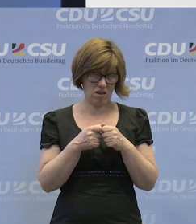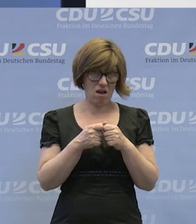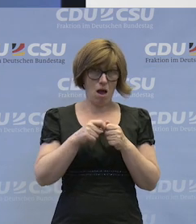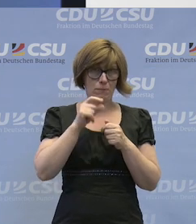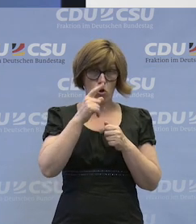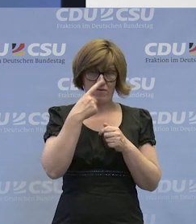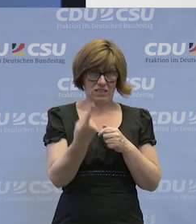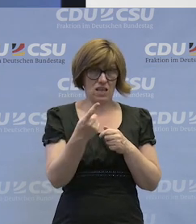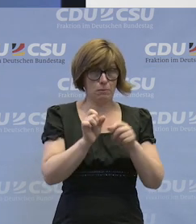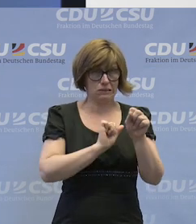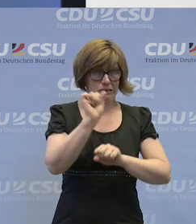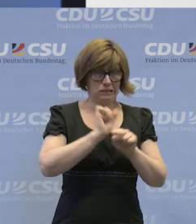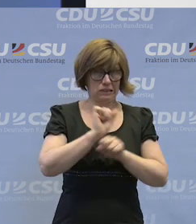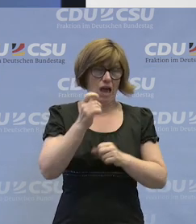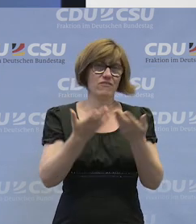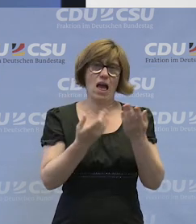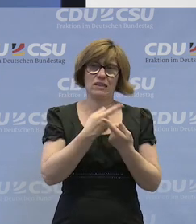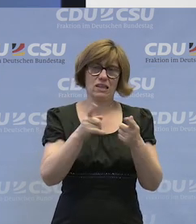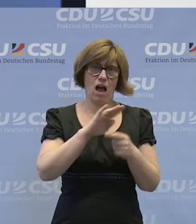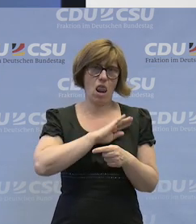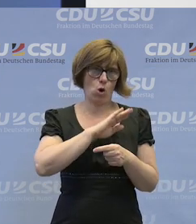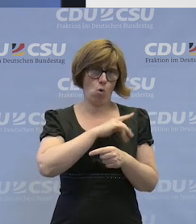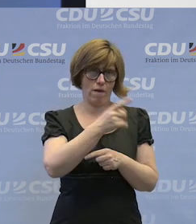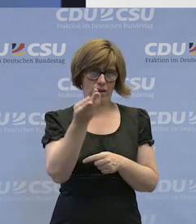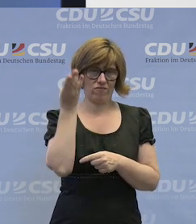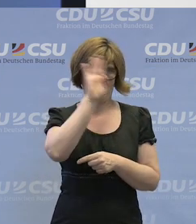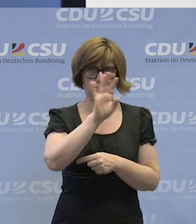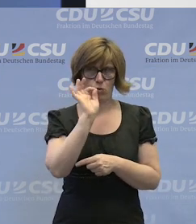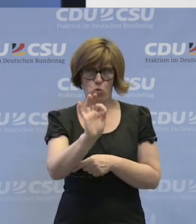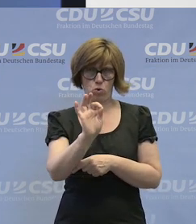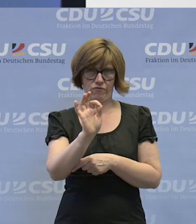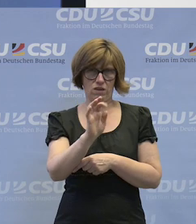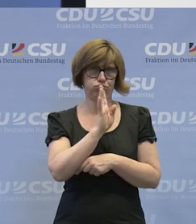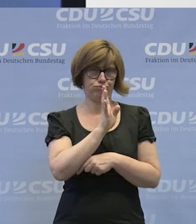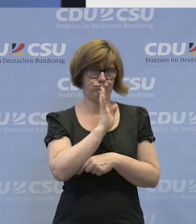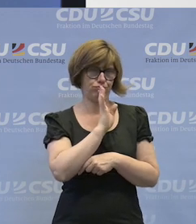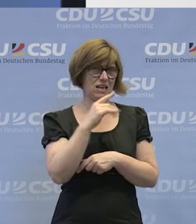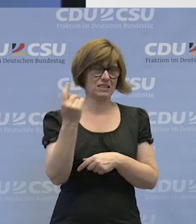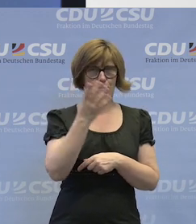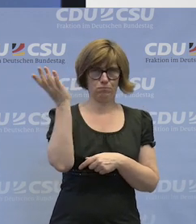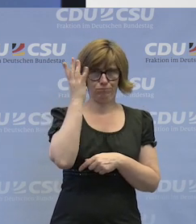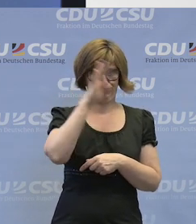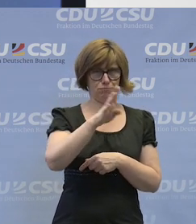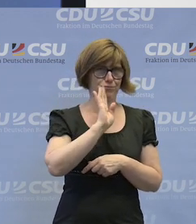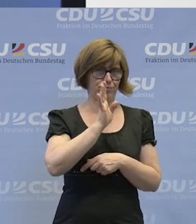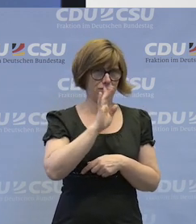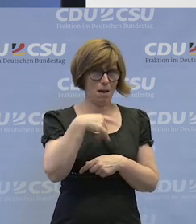wenn die jetzt trotzdem ist, vielleicht sind ja nicht alle Kollegen so gut mit dem Mundwerk wie Sie. Gibt es bei uns auch